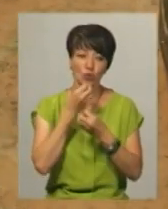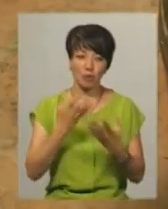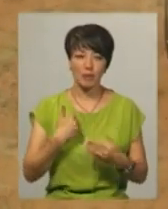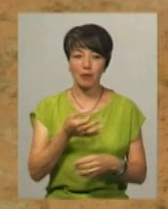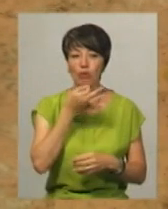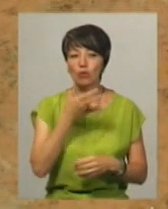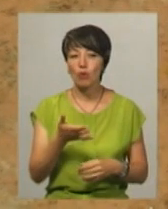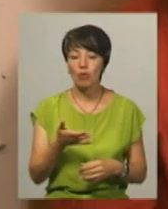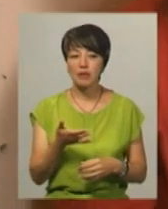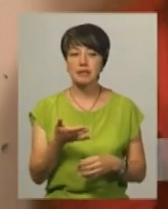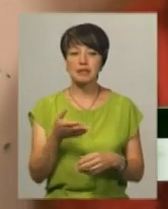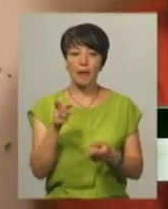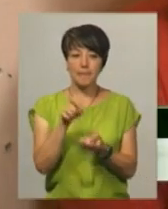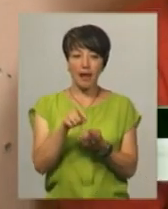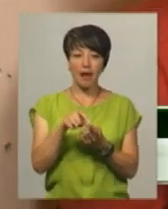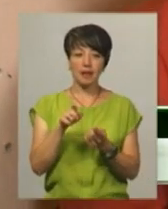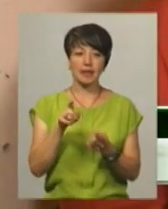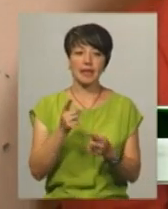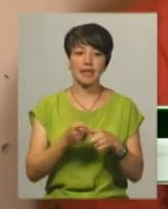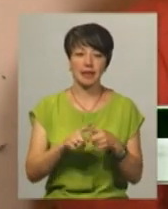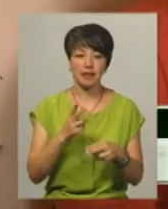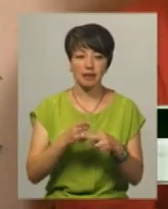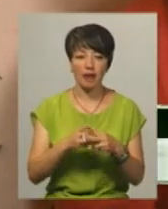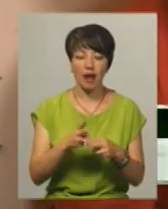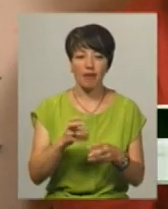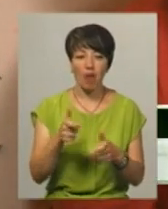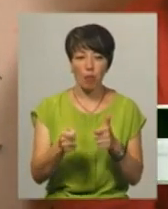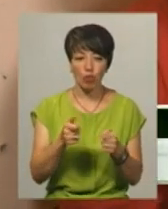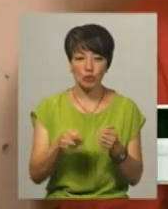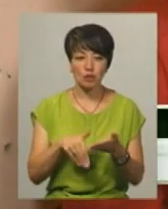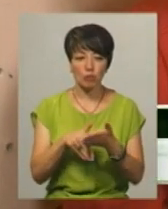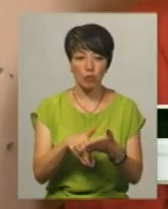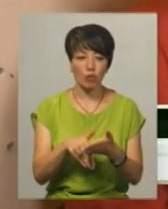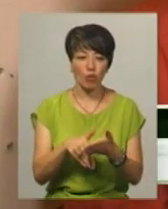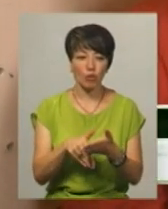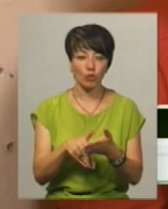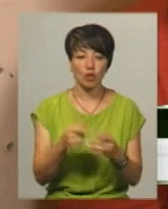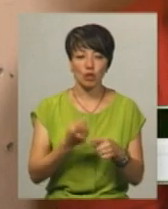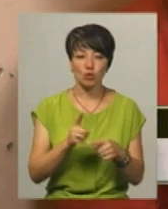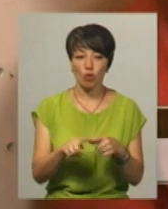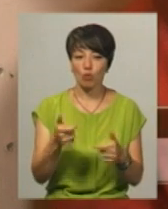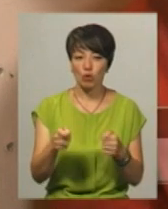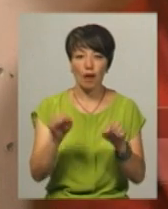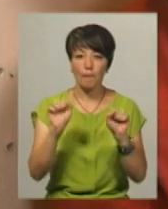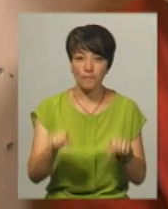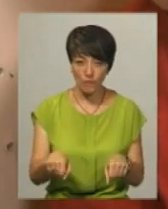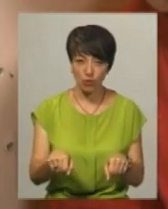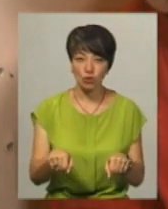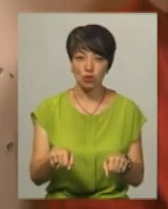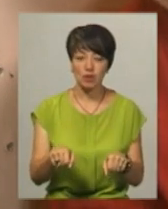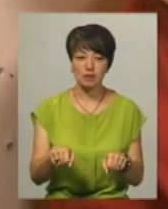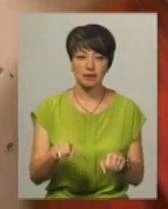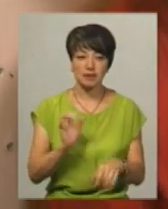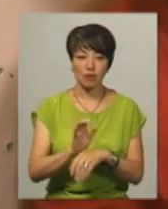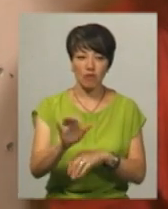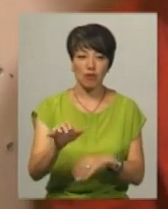подобається паяти деталі на пульт. За допомогою цього пульта можна скерувати